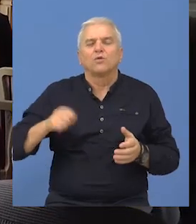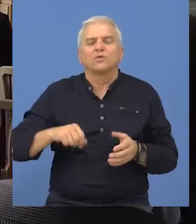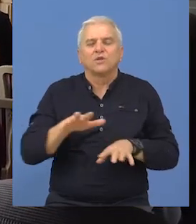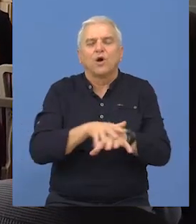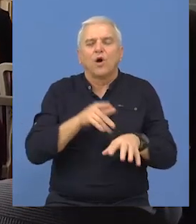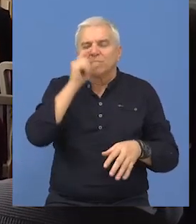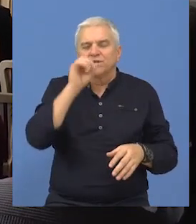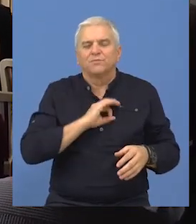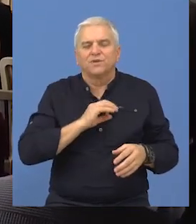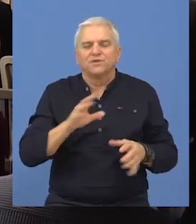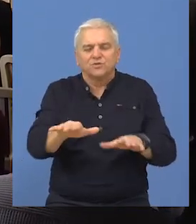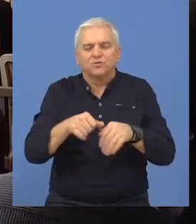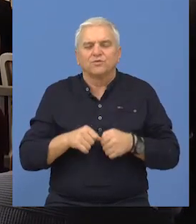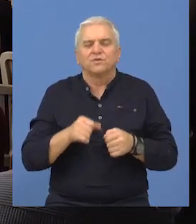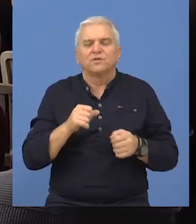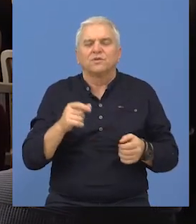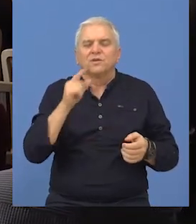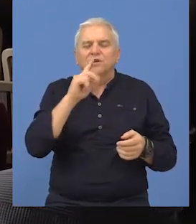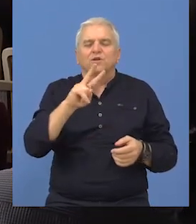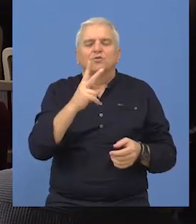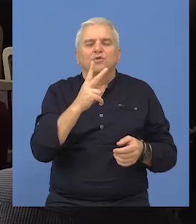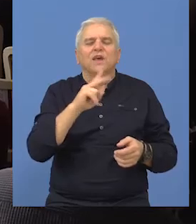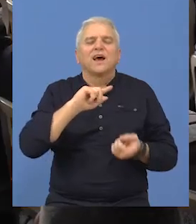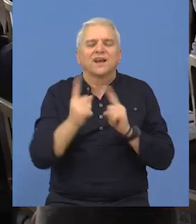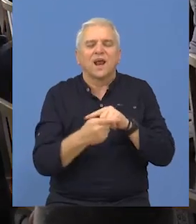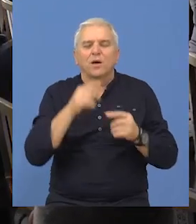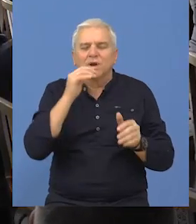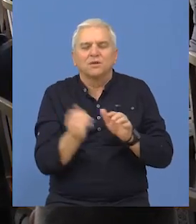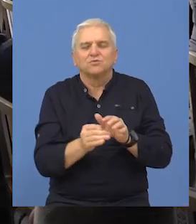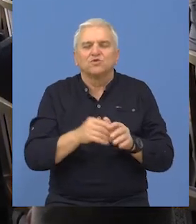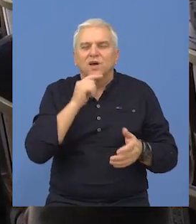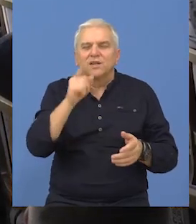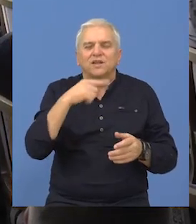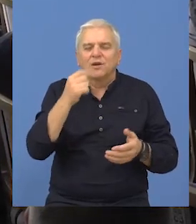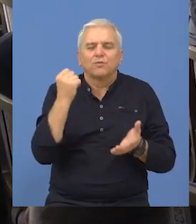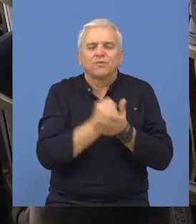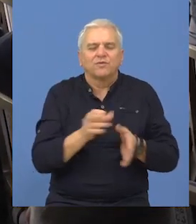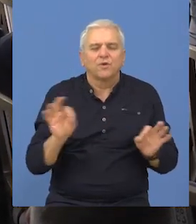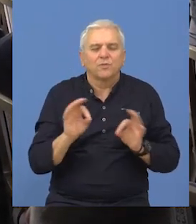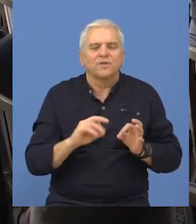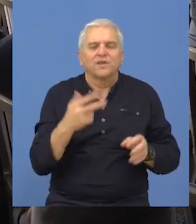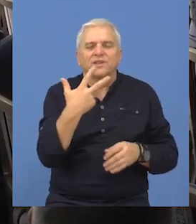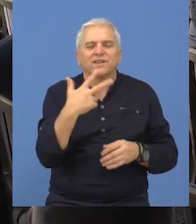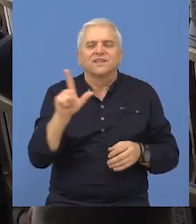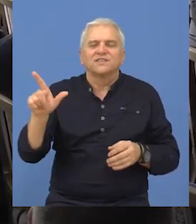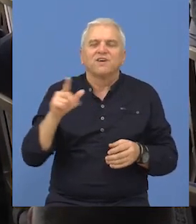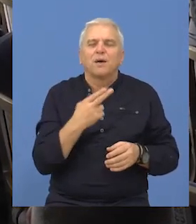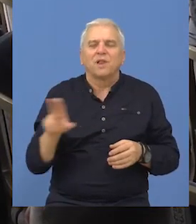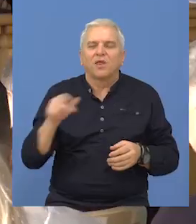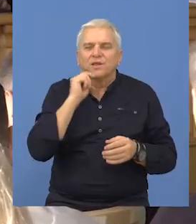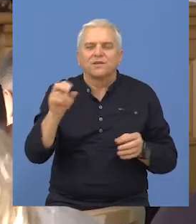Odbornici Skupštine opštine Bečej usvojili su drugi rebalans budžeta u kojem je između ostalog opredeljeno oko 32